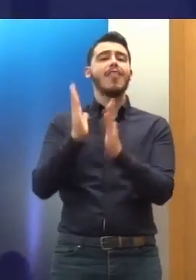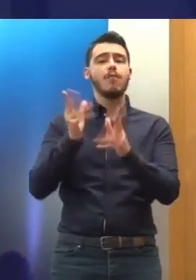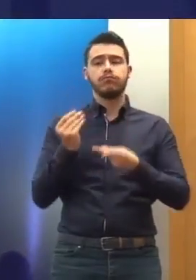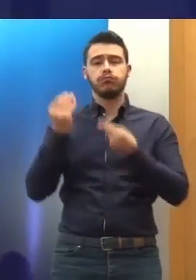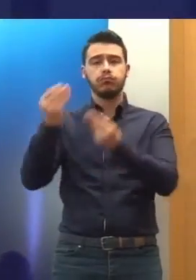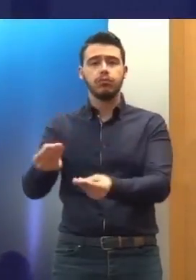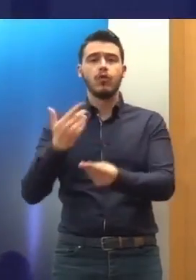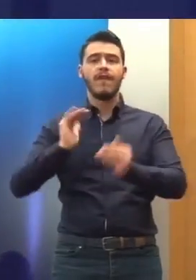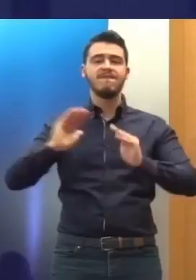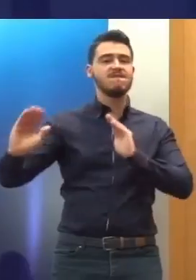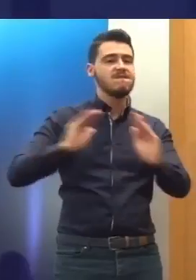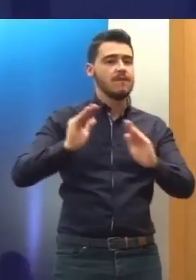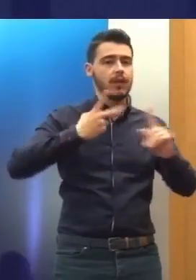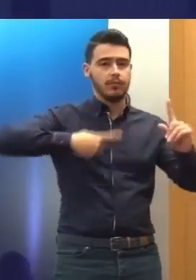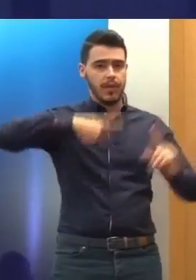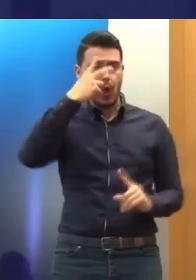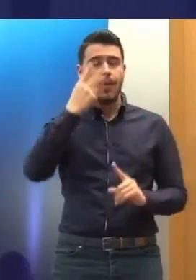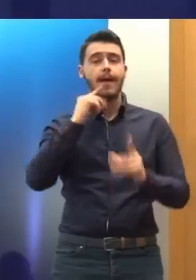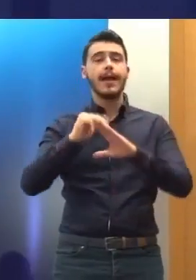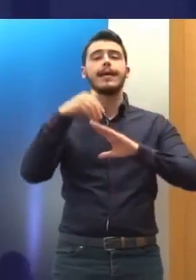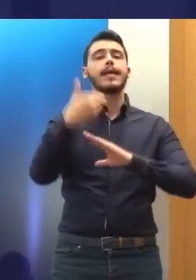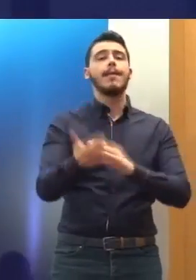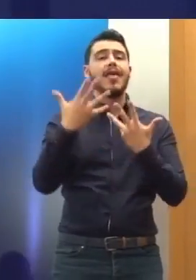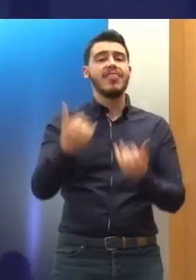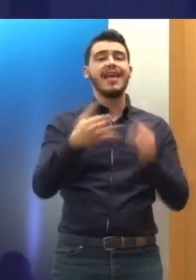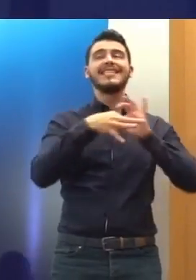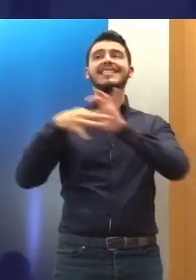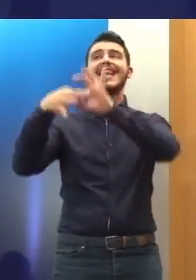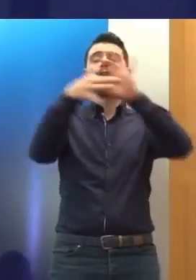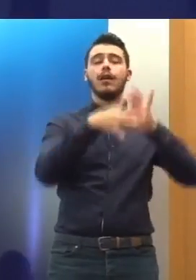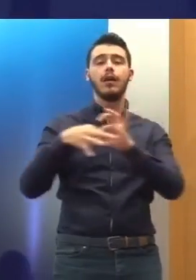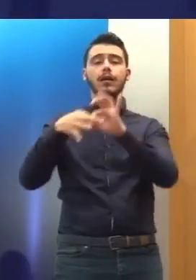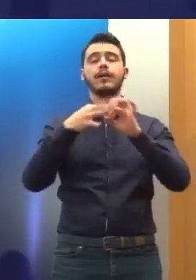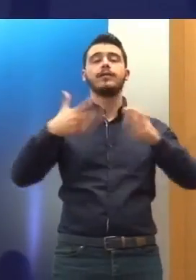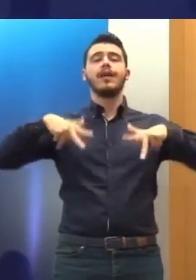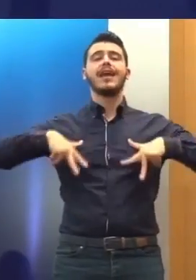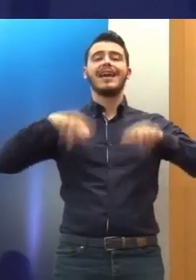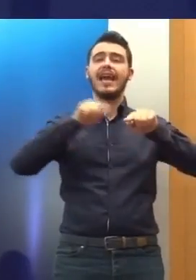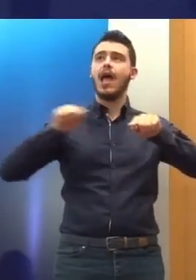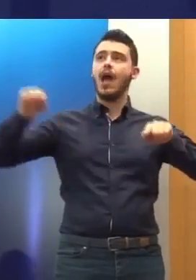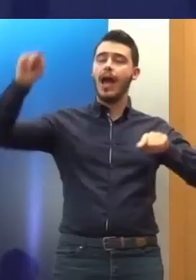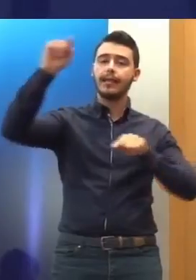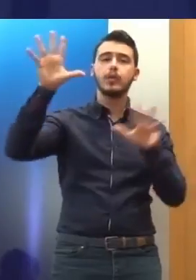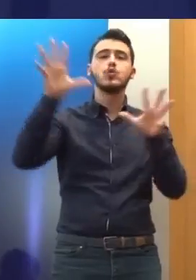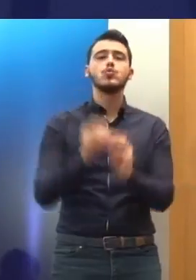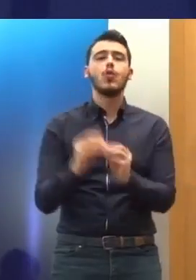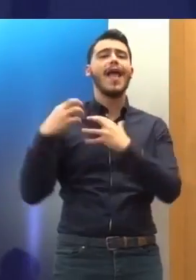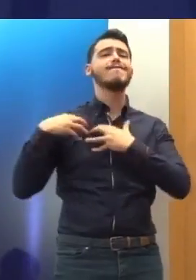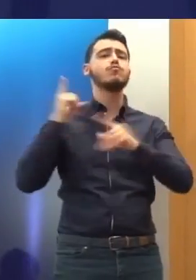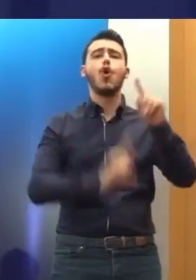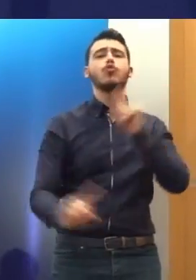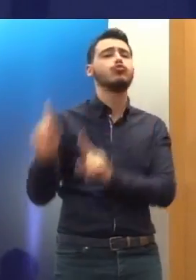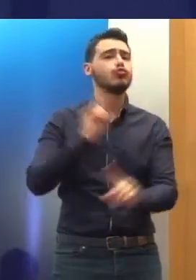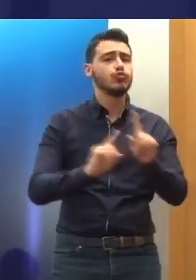θα ζητάει τον επιμερισμό της ευθύνης με τα άλλα ευρωπαϊκά κράτη και δεν θα λειτουργεί αποτρεπτικά έτσι ώστε να